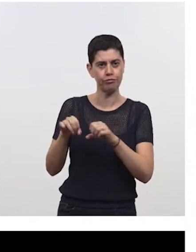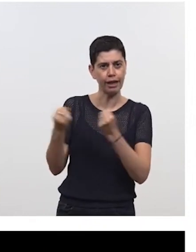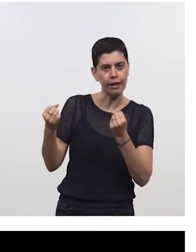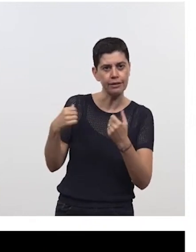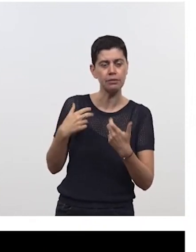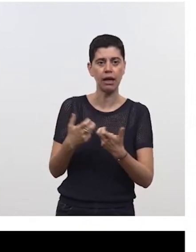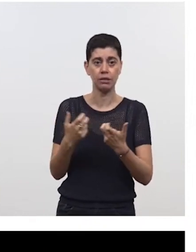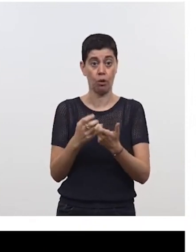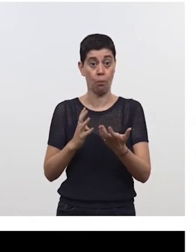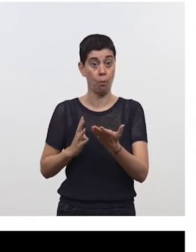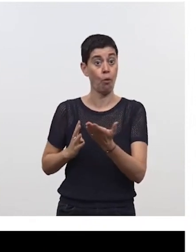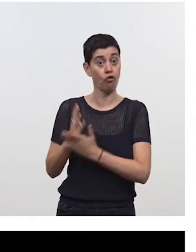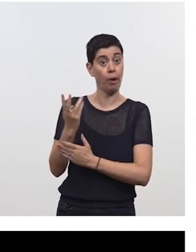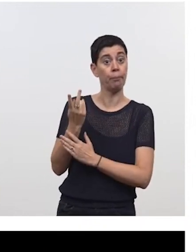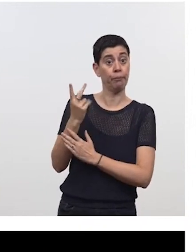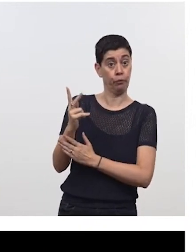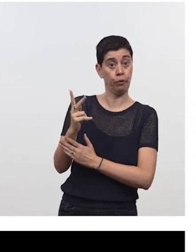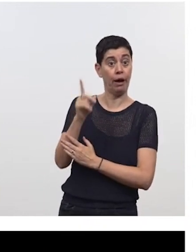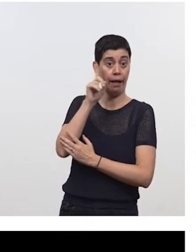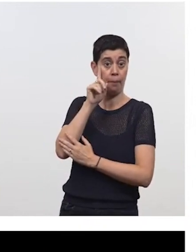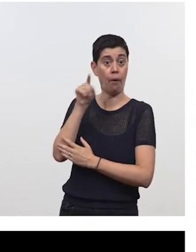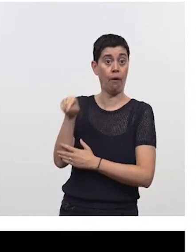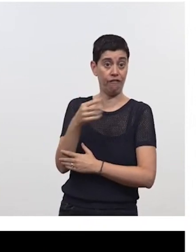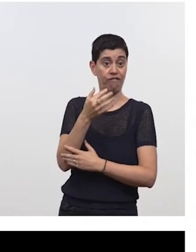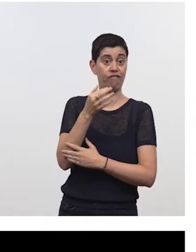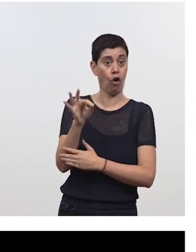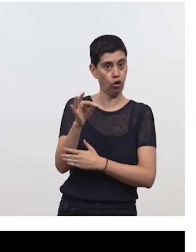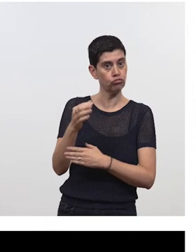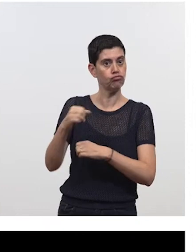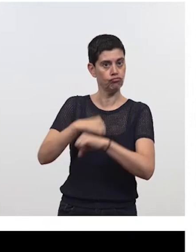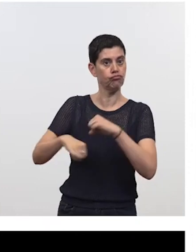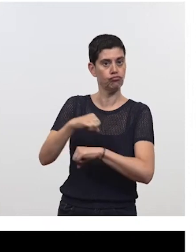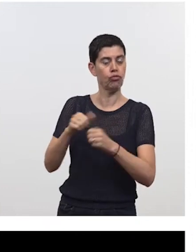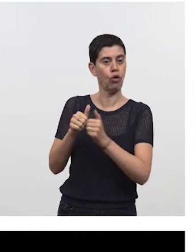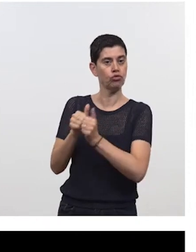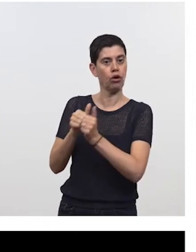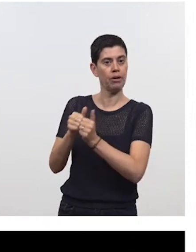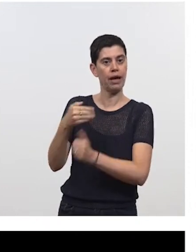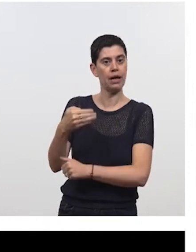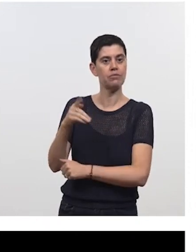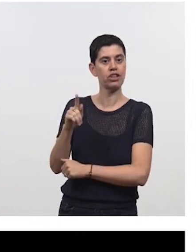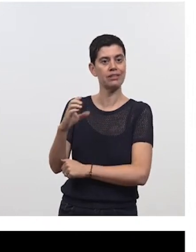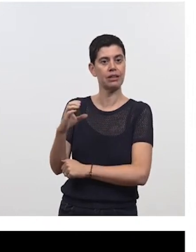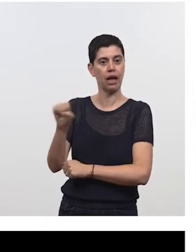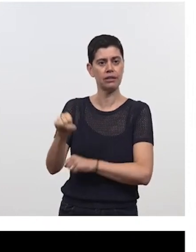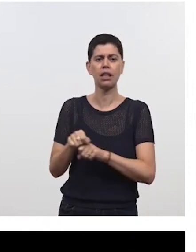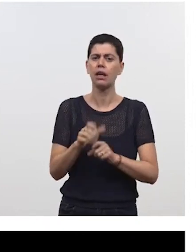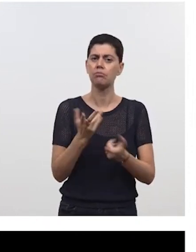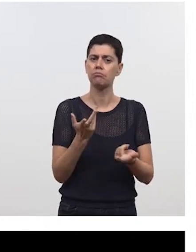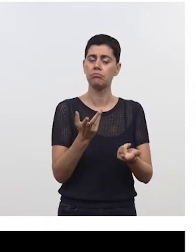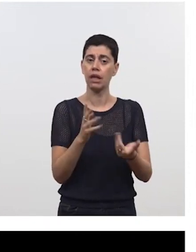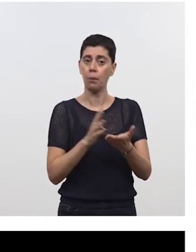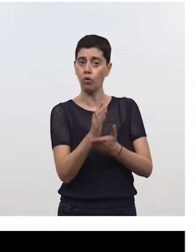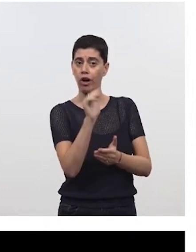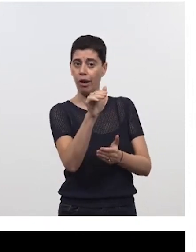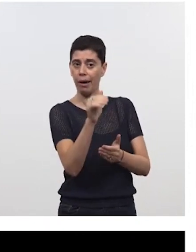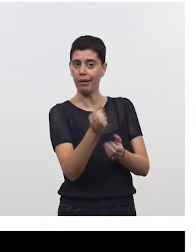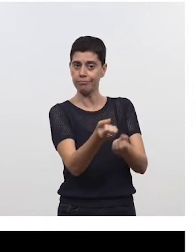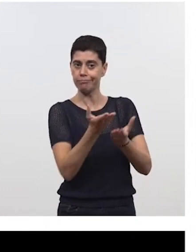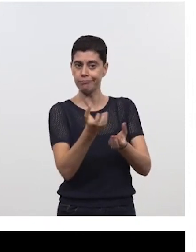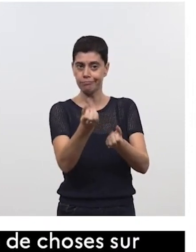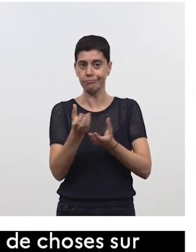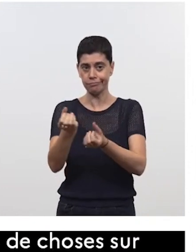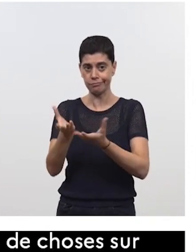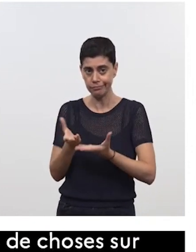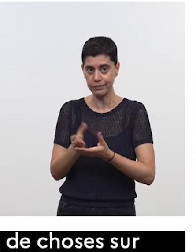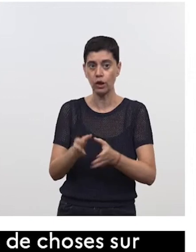MGCS que l'Allemagne et la France mènent actuellement et cet appel à projet. Bon, déjà, Thierry Breton et